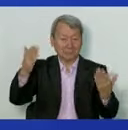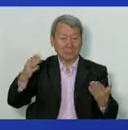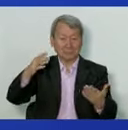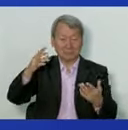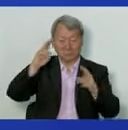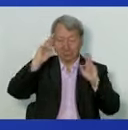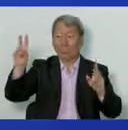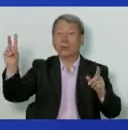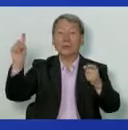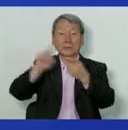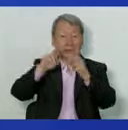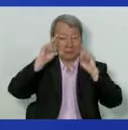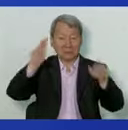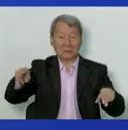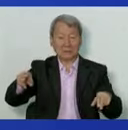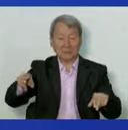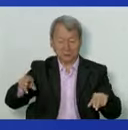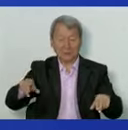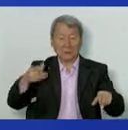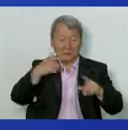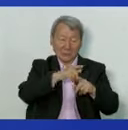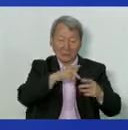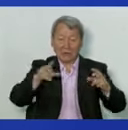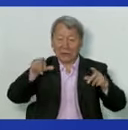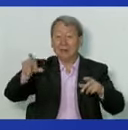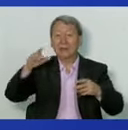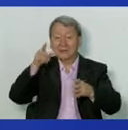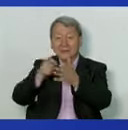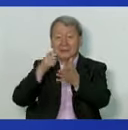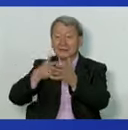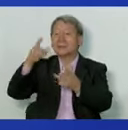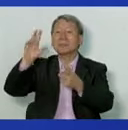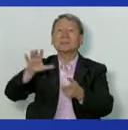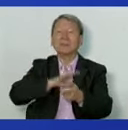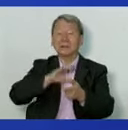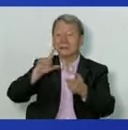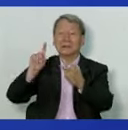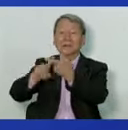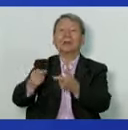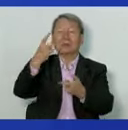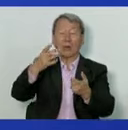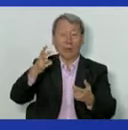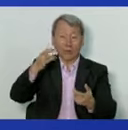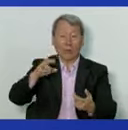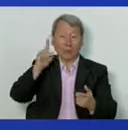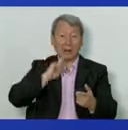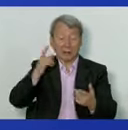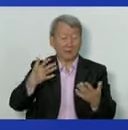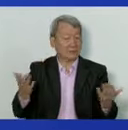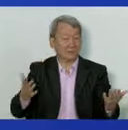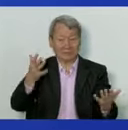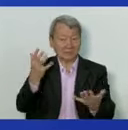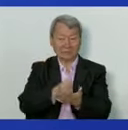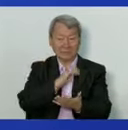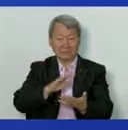выявлен, эпидемиологические расследования там продолжаются, но пока что вот такой вариант.